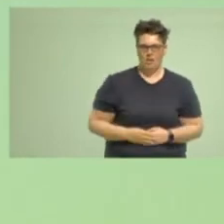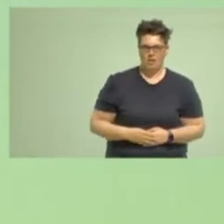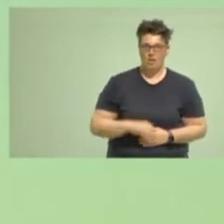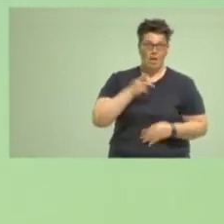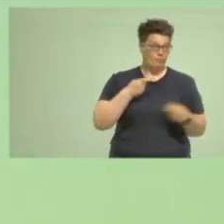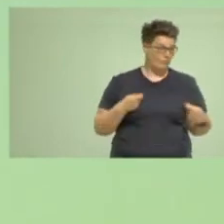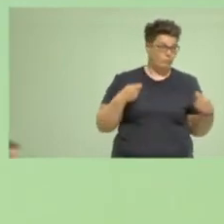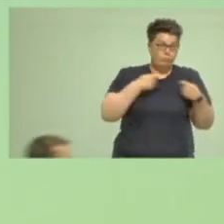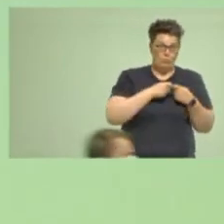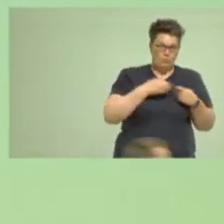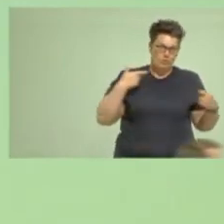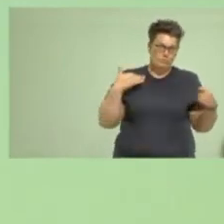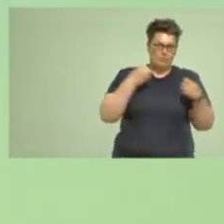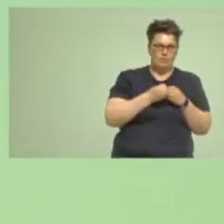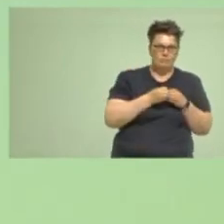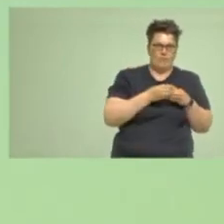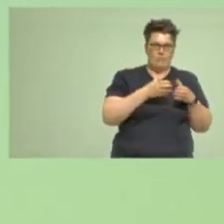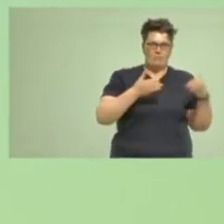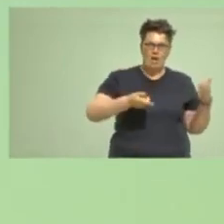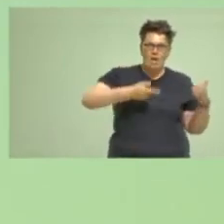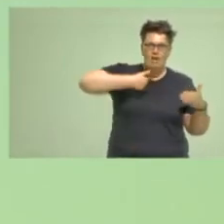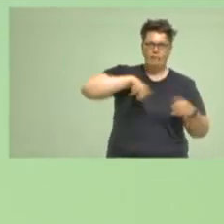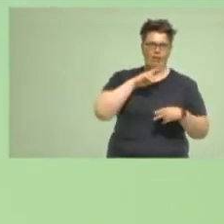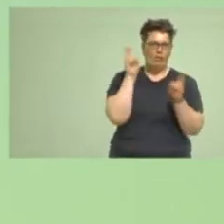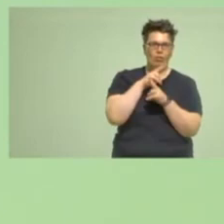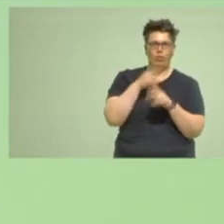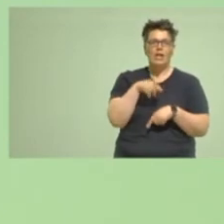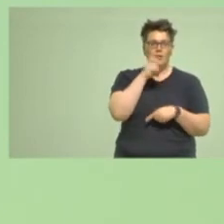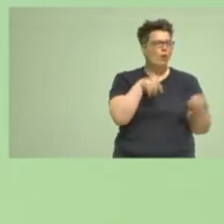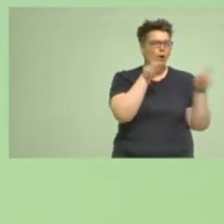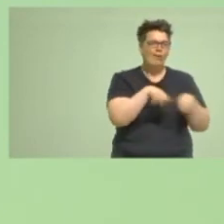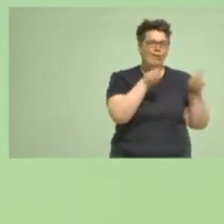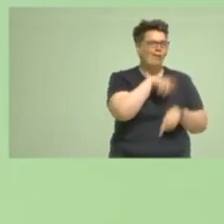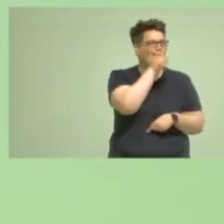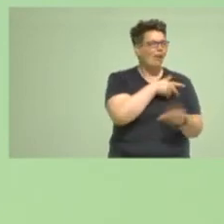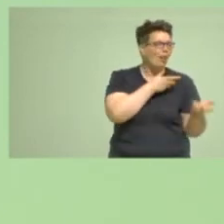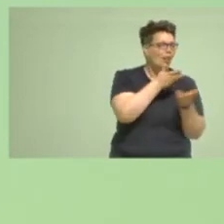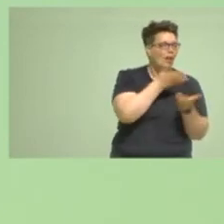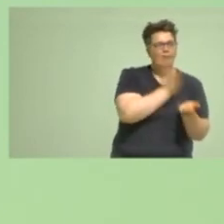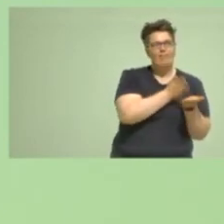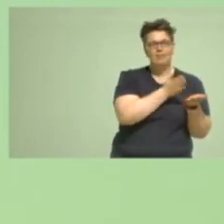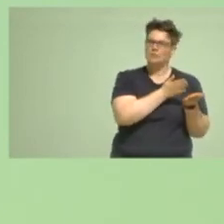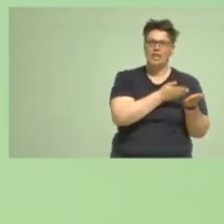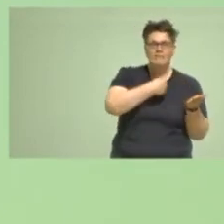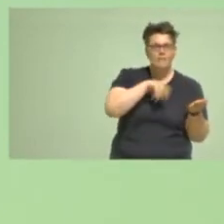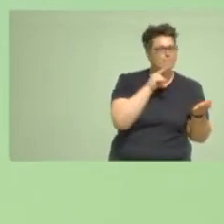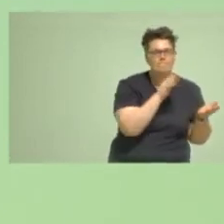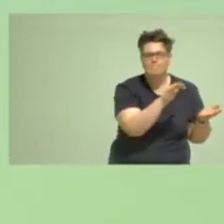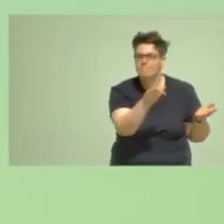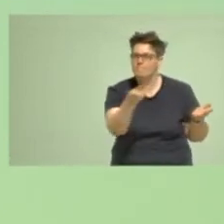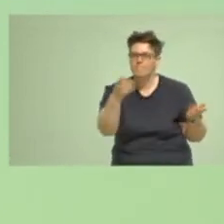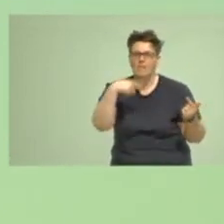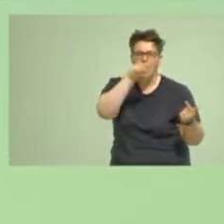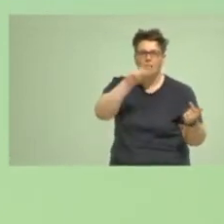Bündnissen und uns nicht leicht gemacht haben, immer nur mit denen zu reden, mit denen wir schon immer geredet haben. Sondern zuzuhören,